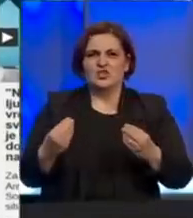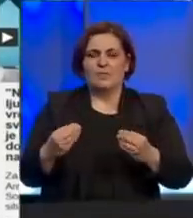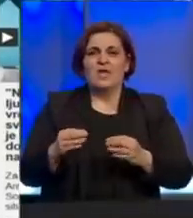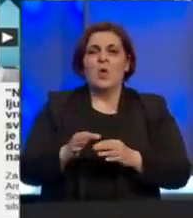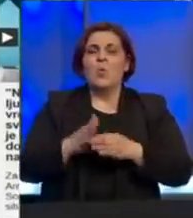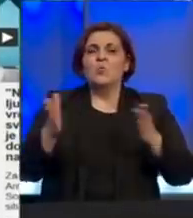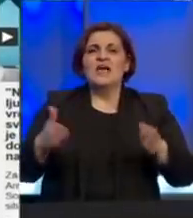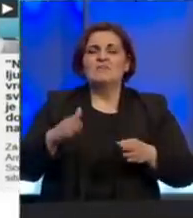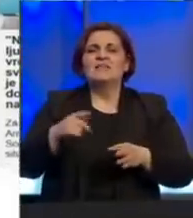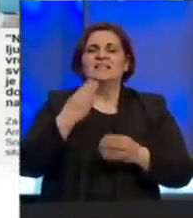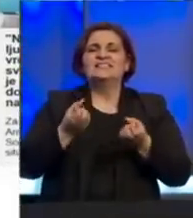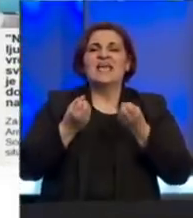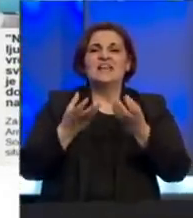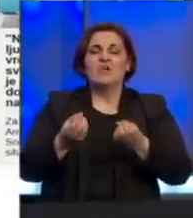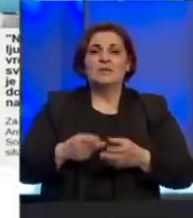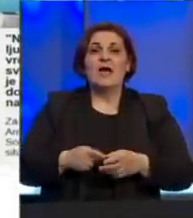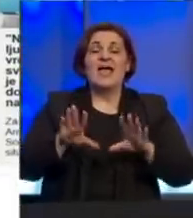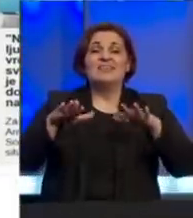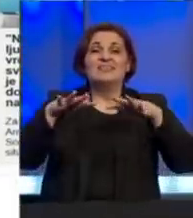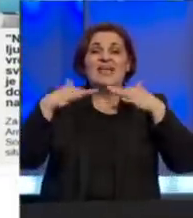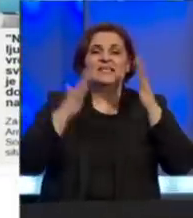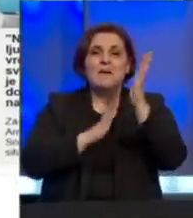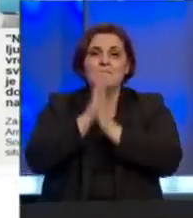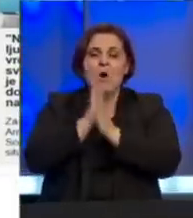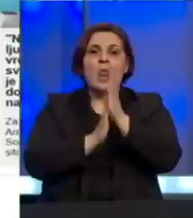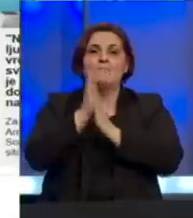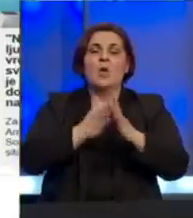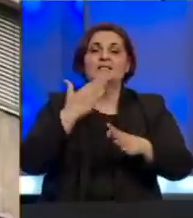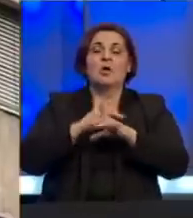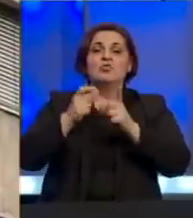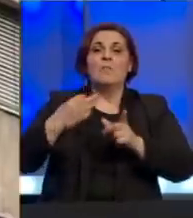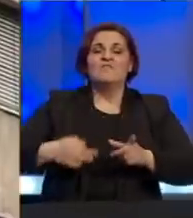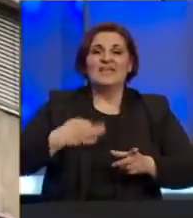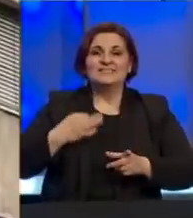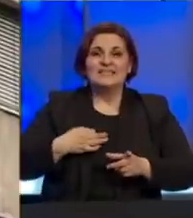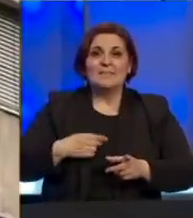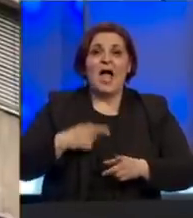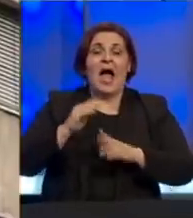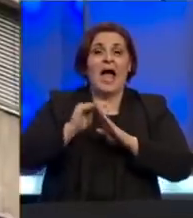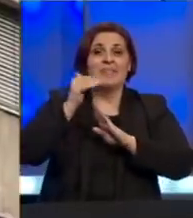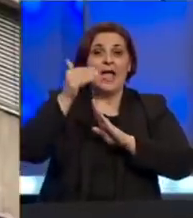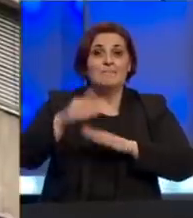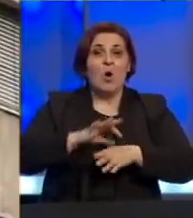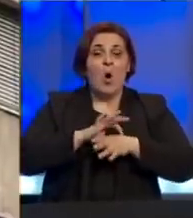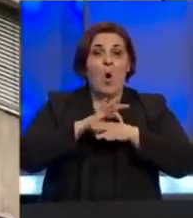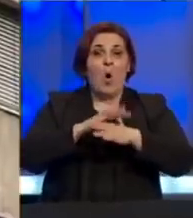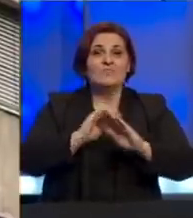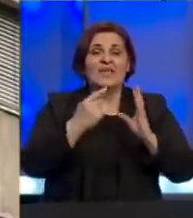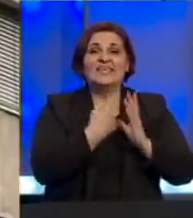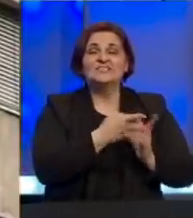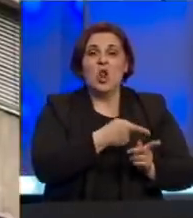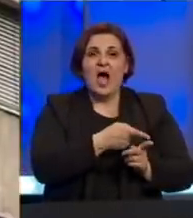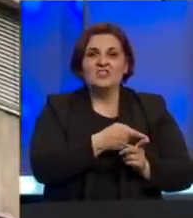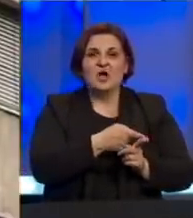javnosti je izašla sa informacijama da je 10 dana molila za pomoć domove zdravlja, a da je potom, kada je odveden u izolatoriji,